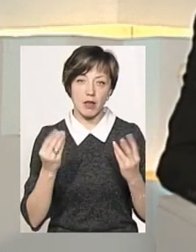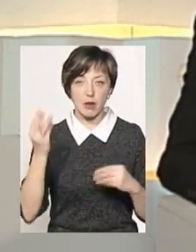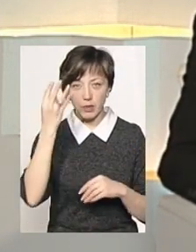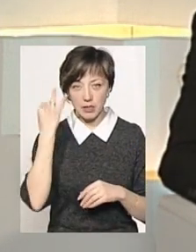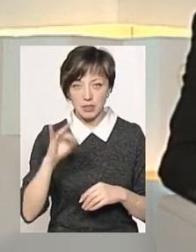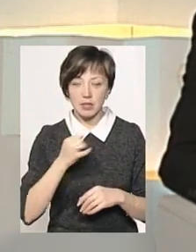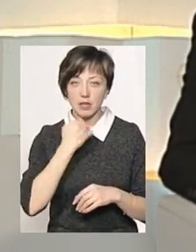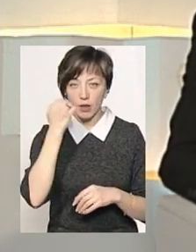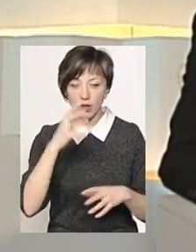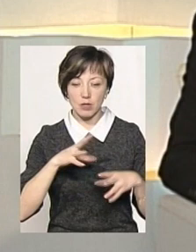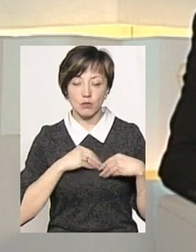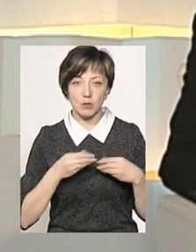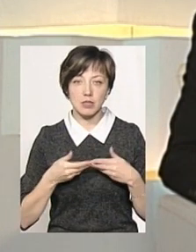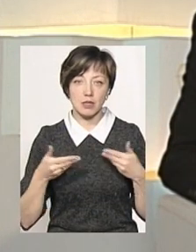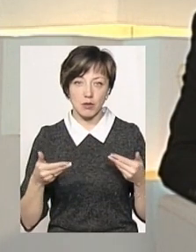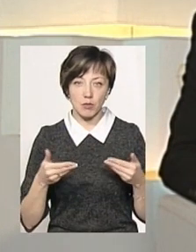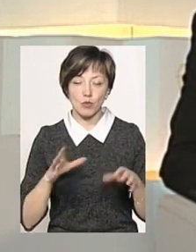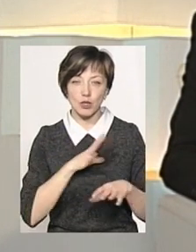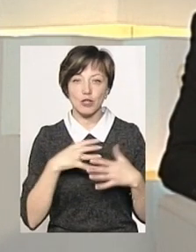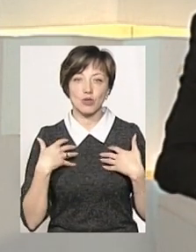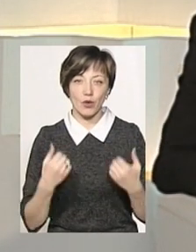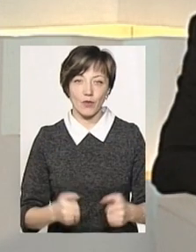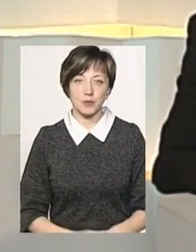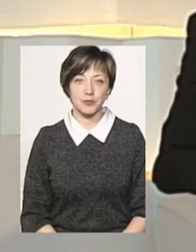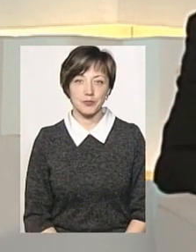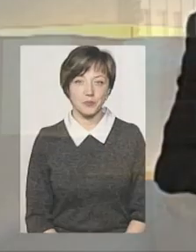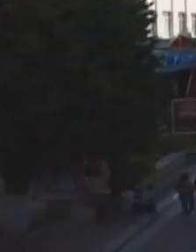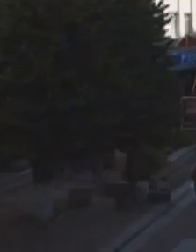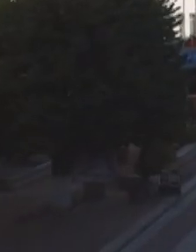Хмельницький». Дякую, що разом із нами. Будьте здорові!